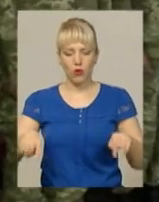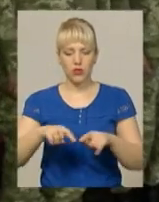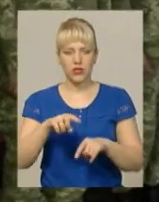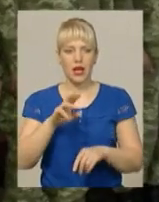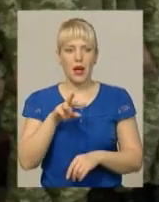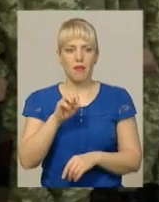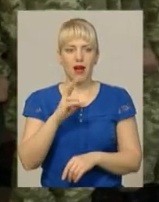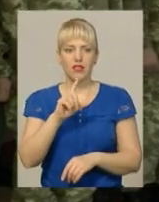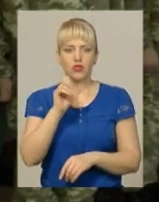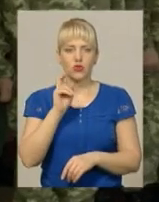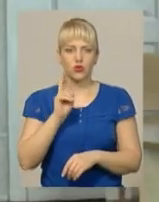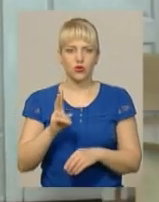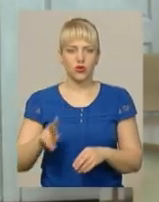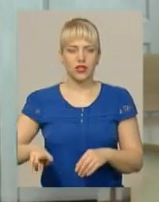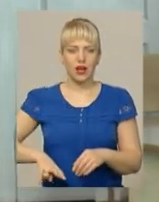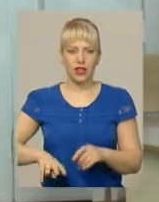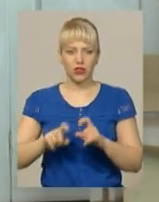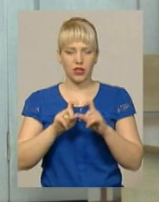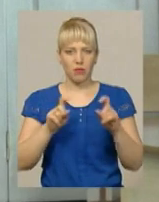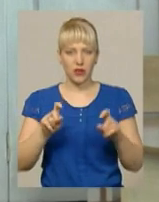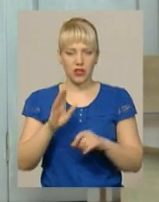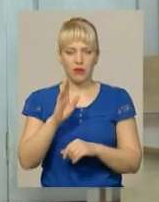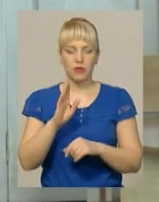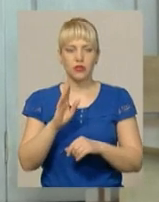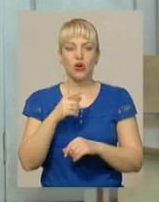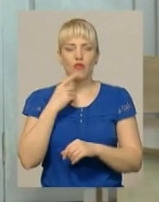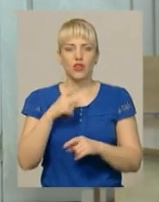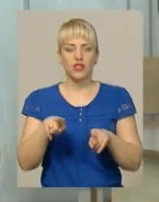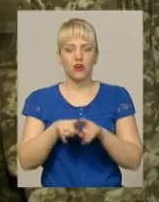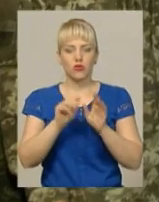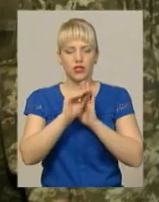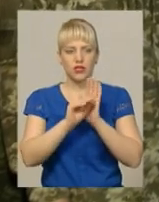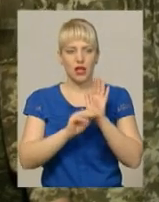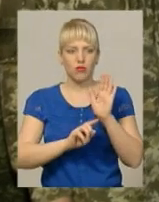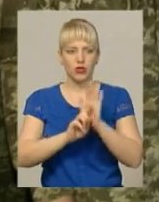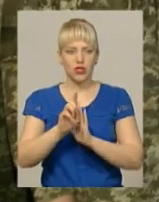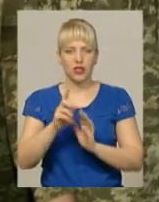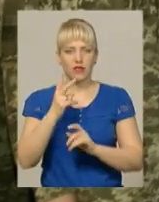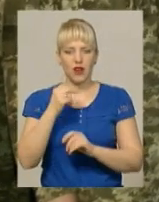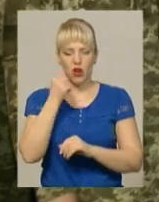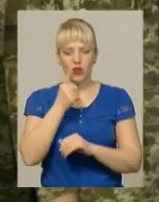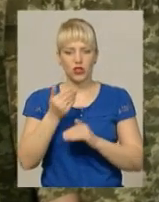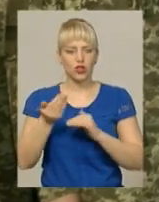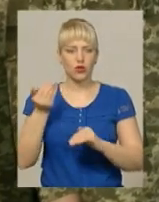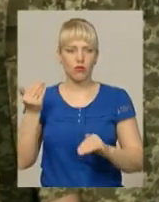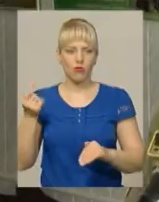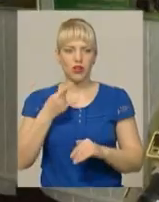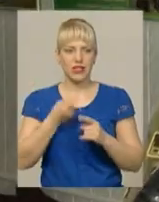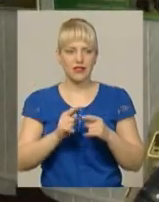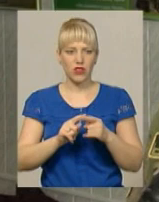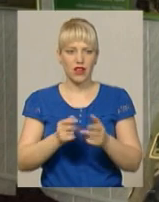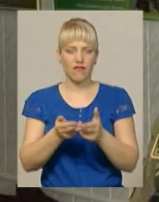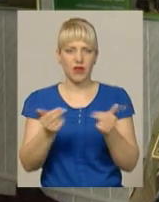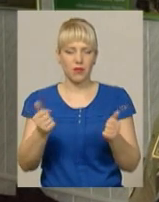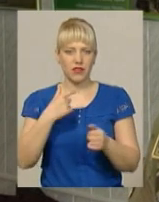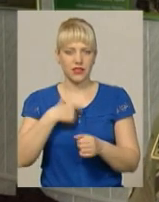складу адміністрації Держприкордонслужби України Микола Маланчій каже, таку систему започаткували два роки тому і вона себе випродала, каже генерал-майор. «Це в